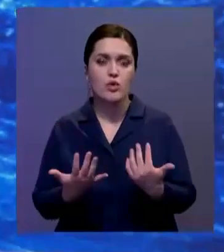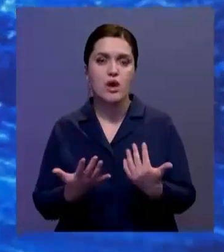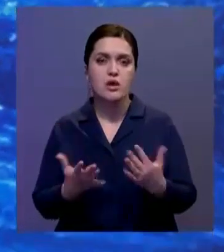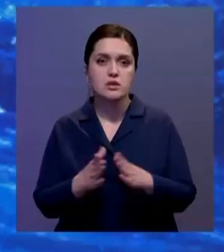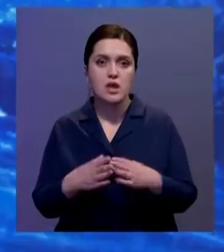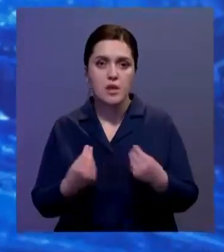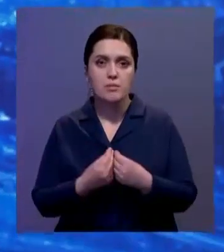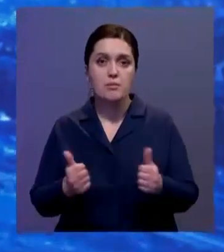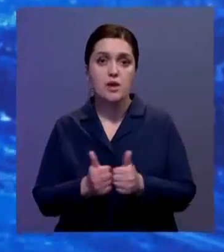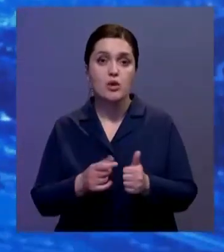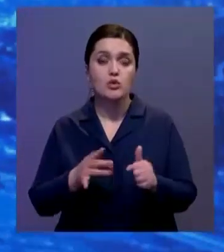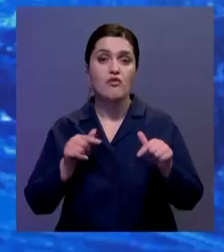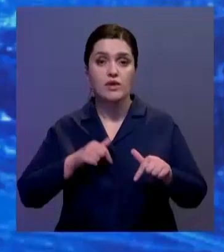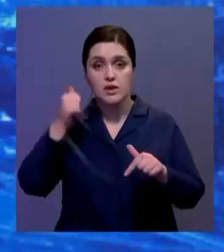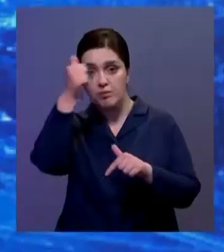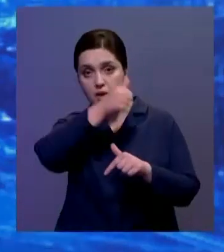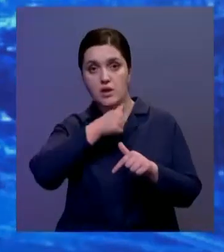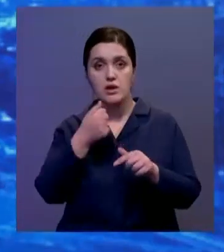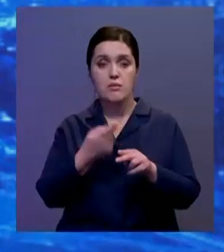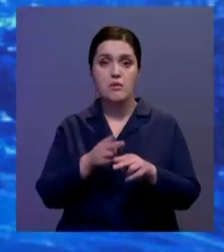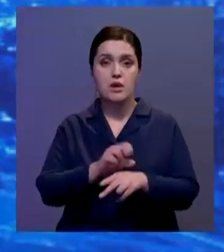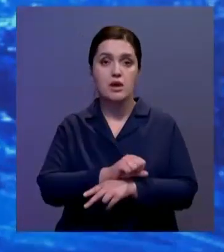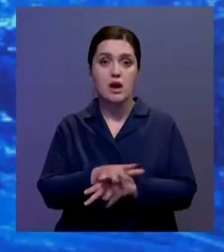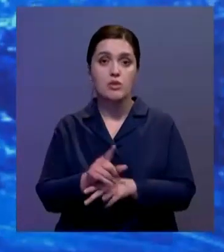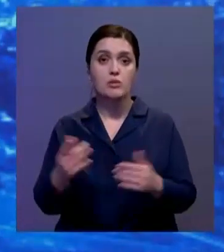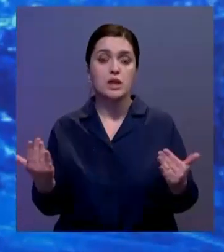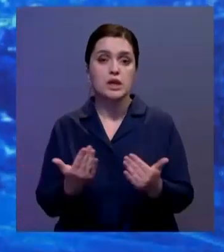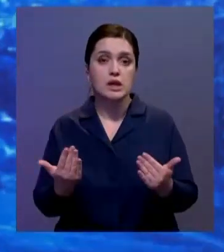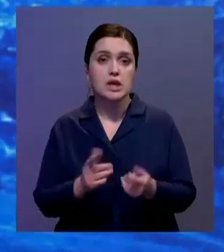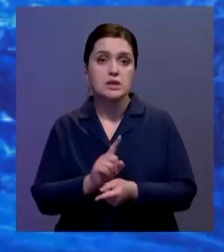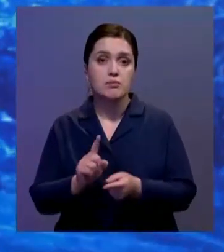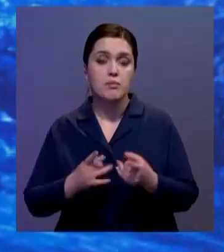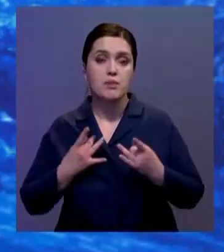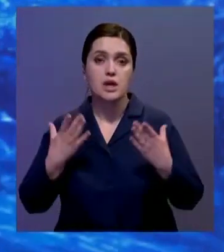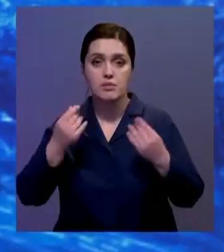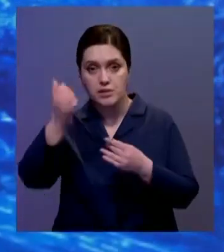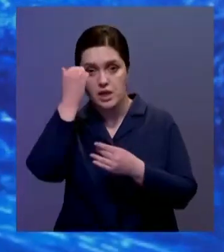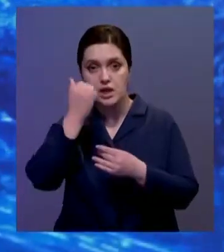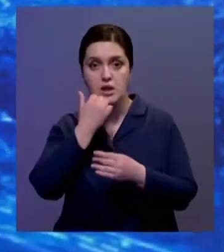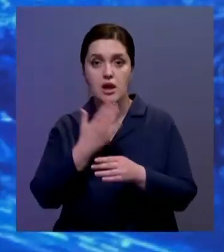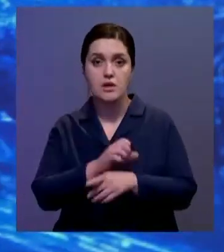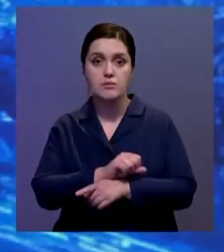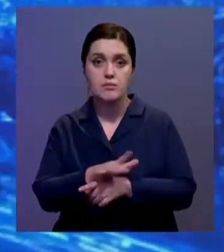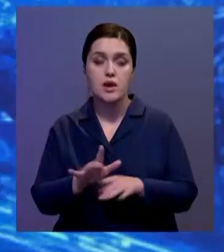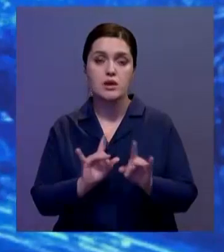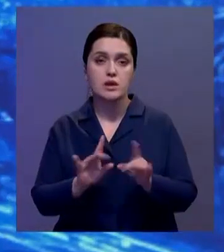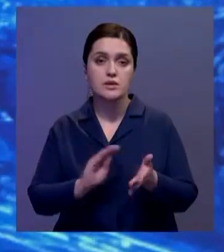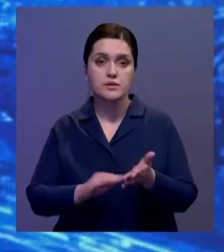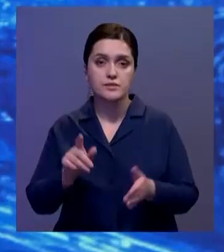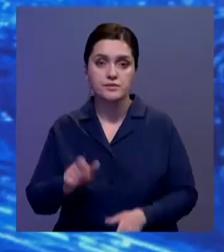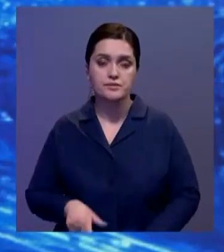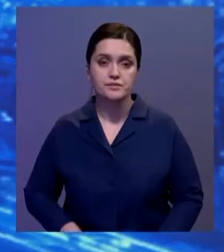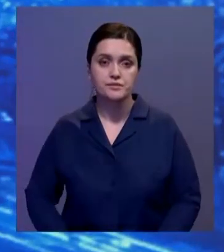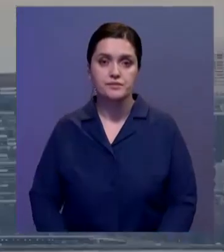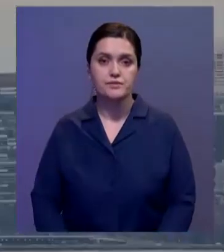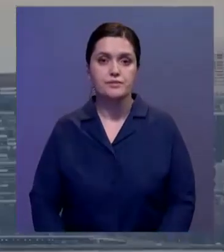семьи и близких, но в этом году в традиции вмешался коронавирус. О том, какие коррективы в празднование Дня Благодарения внесла пандемия, в сюжете